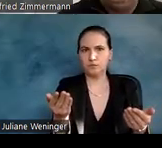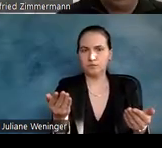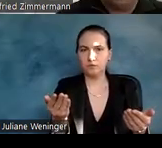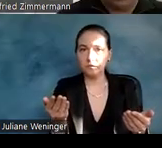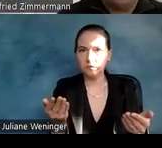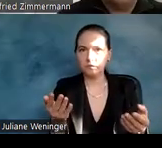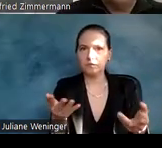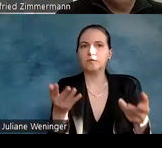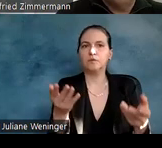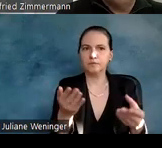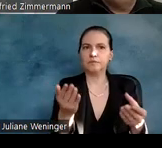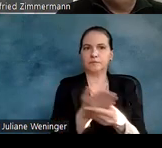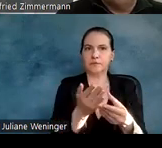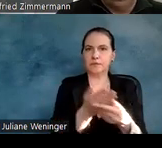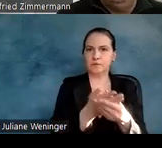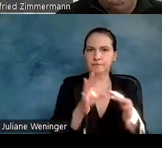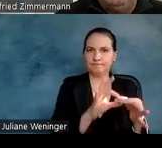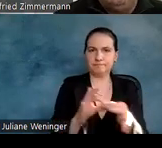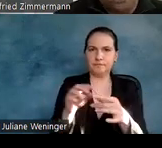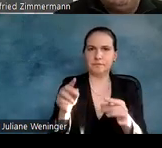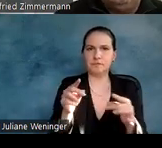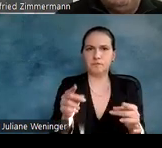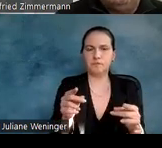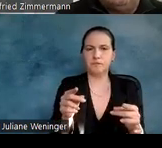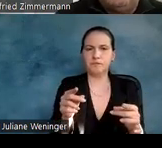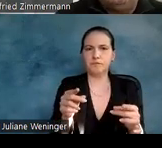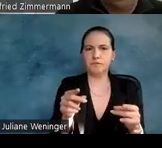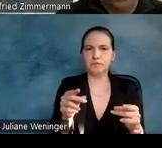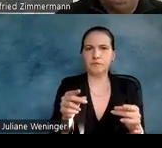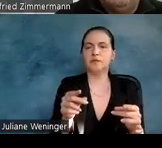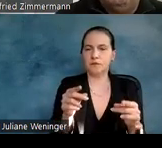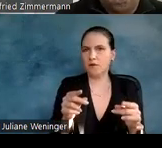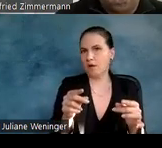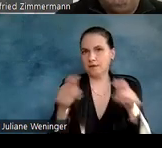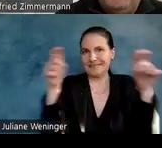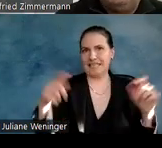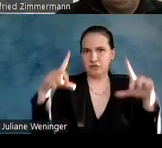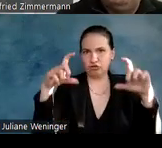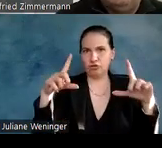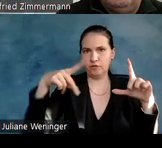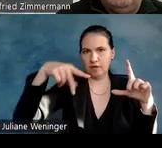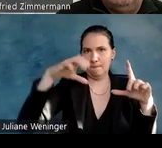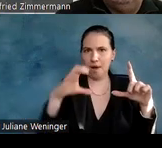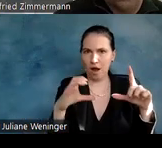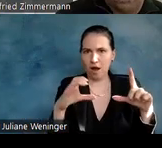hingezogen habe. Und das ist wiederum ein Screenshot von diesem BAC